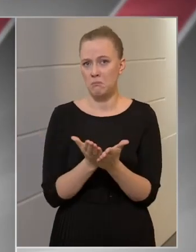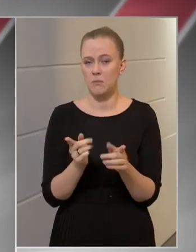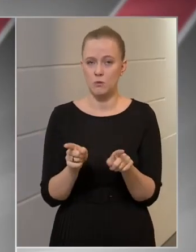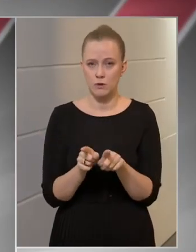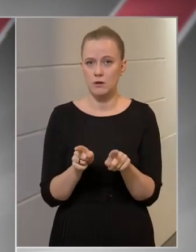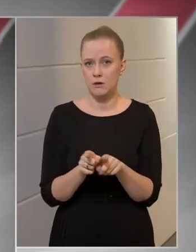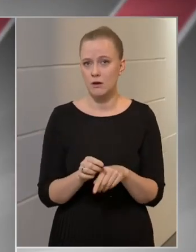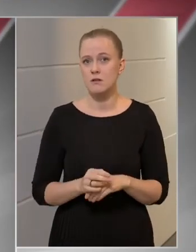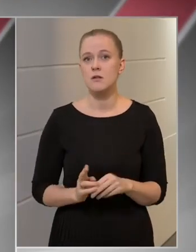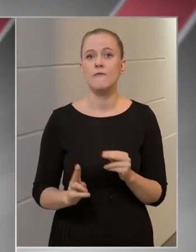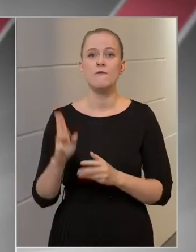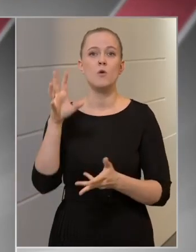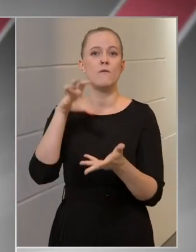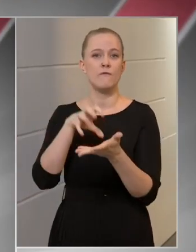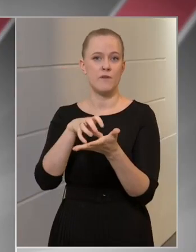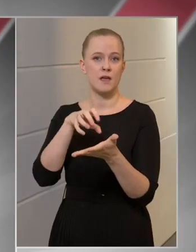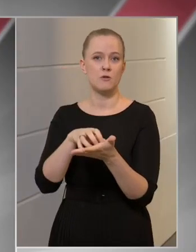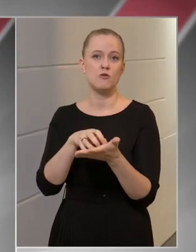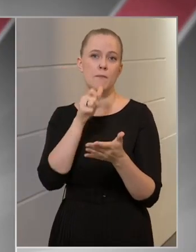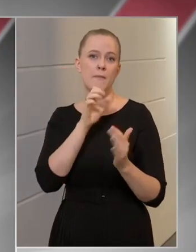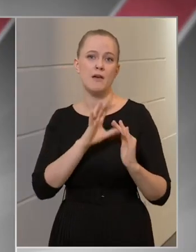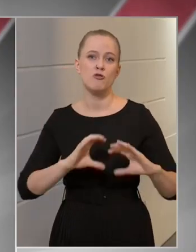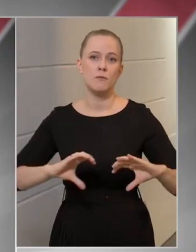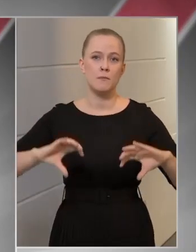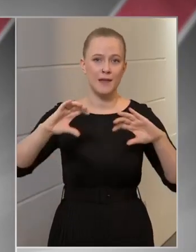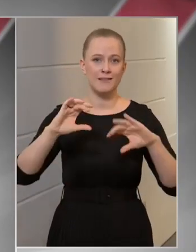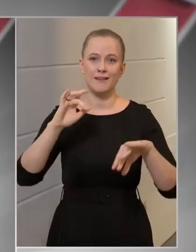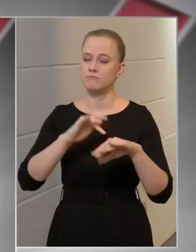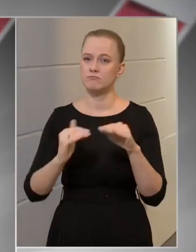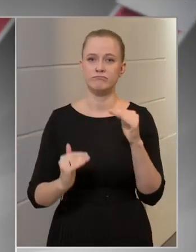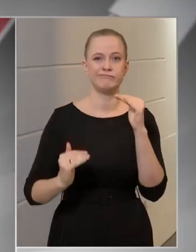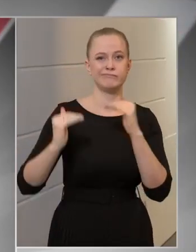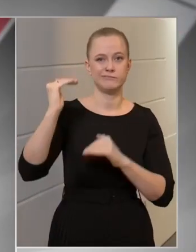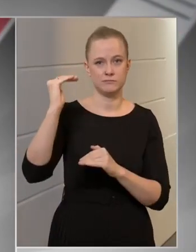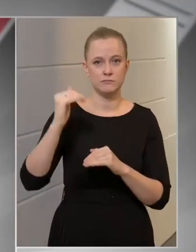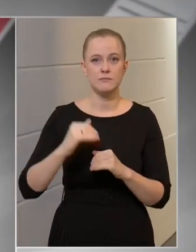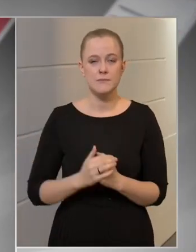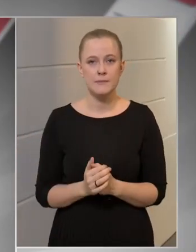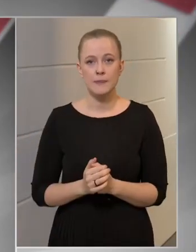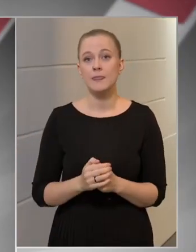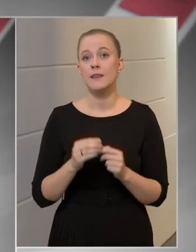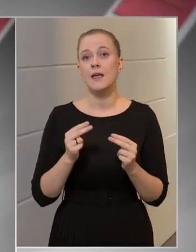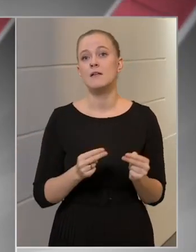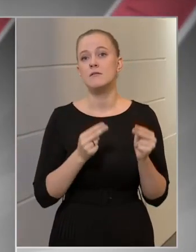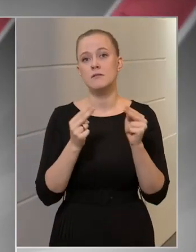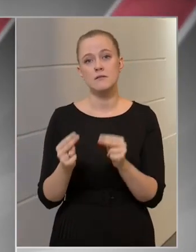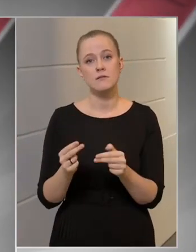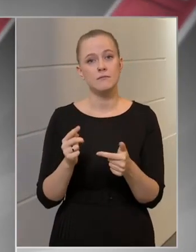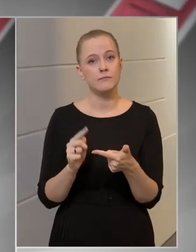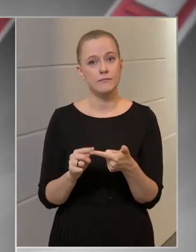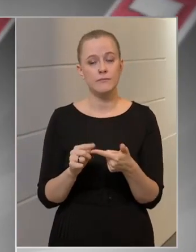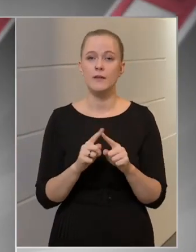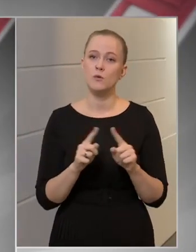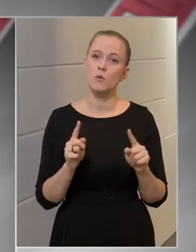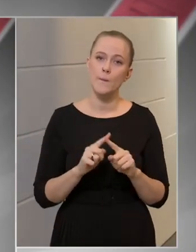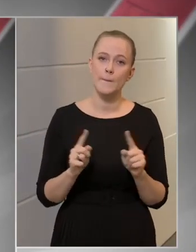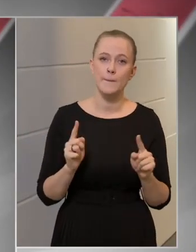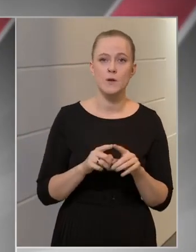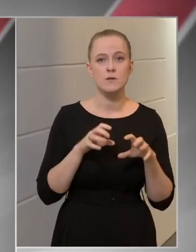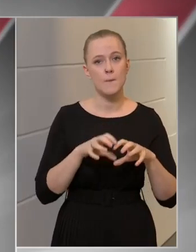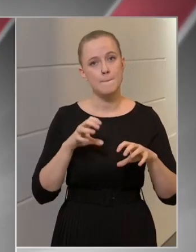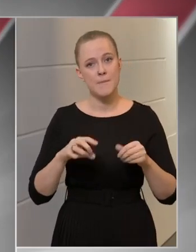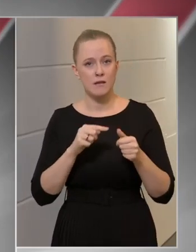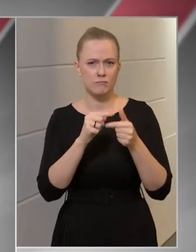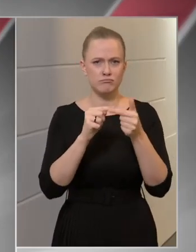a főváros Pest megye érintett a leginkább. Ezt követik a különböző megyék